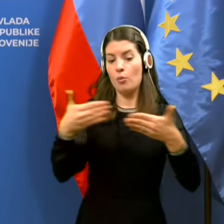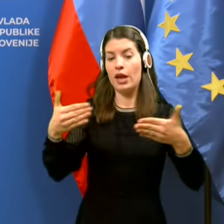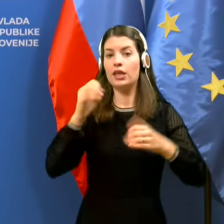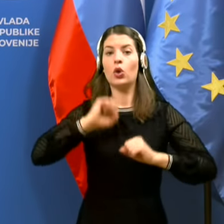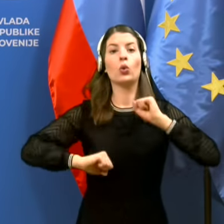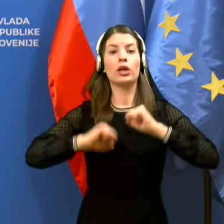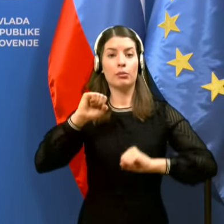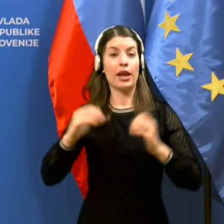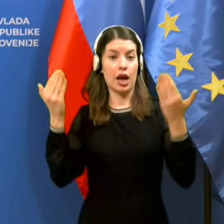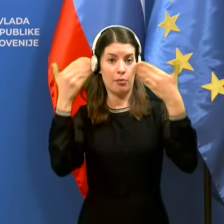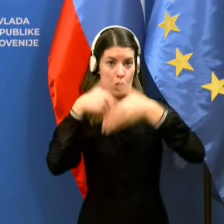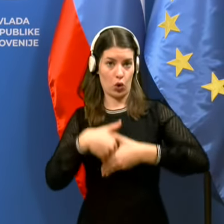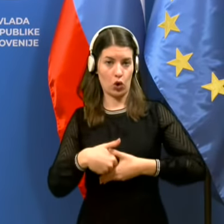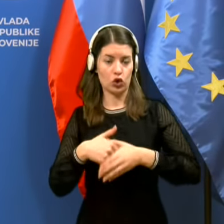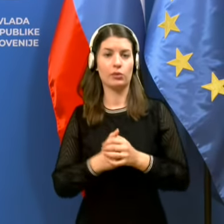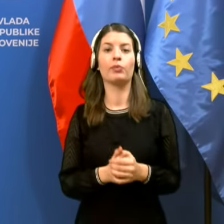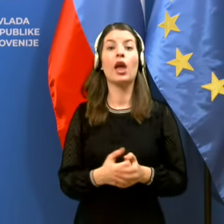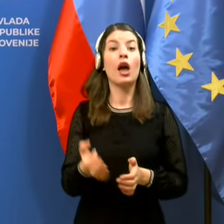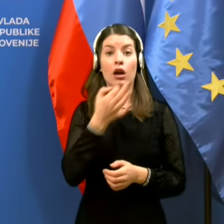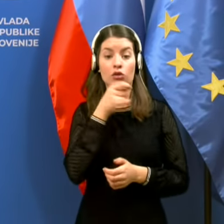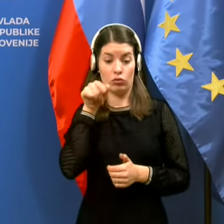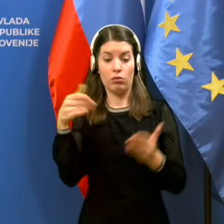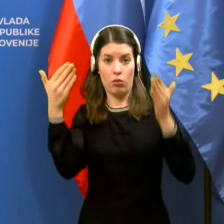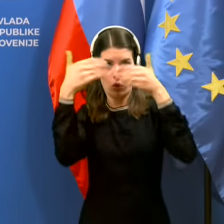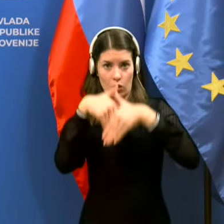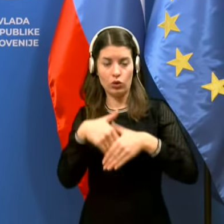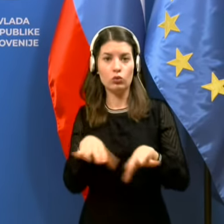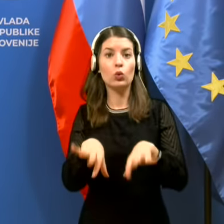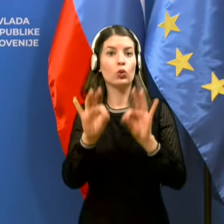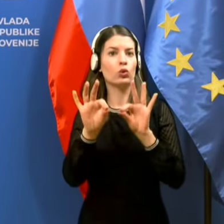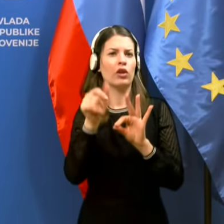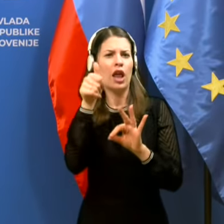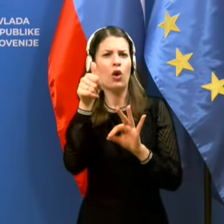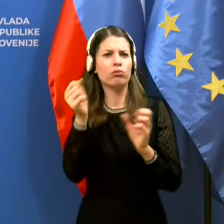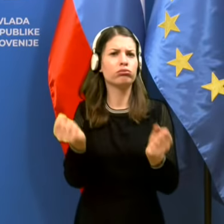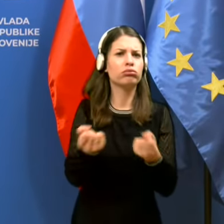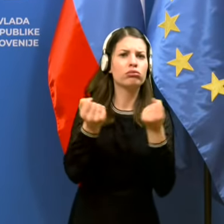v nočnem času. In če bi takrat seveda zaznala neko dejavnost